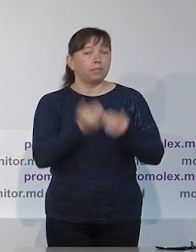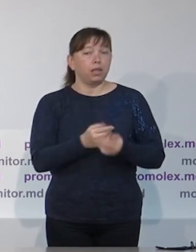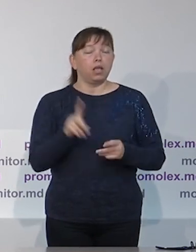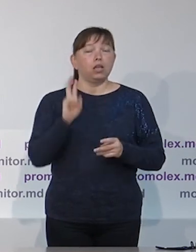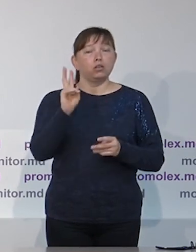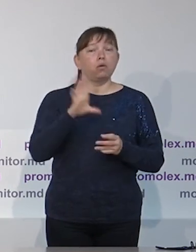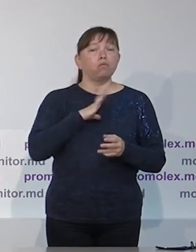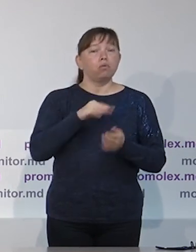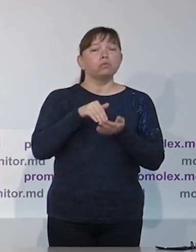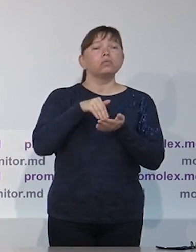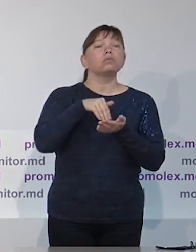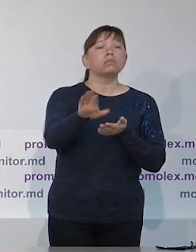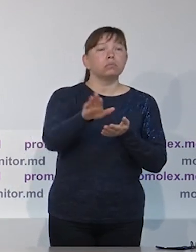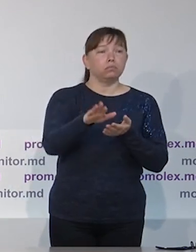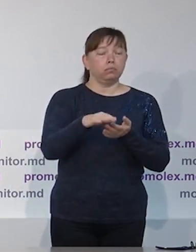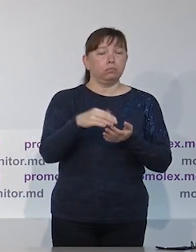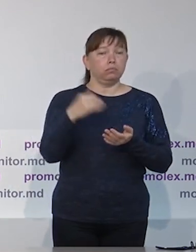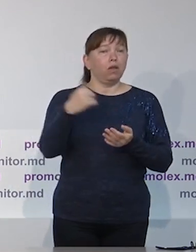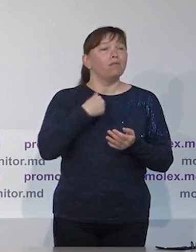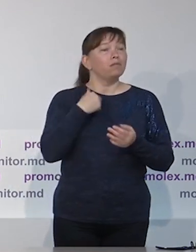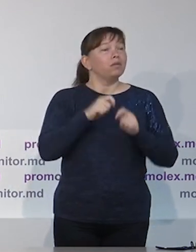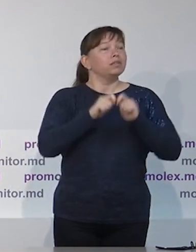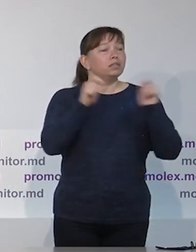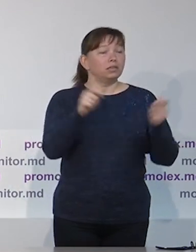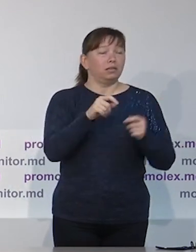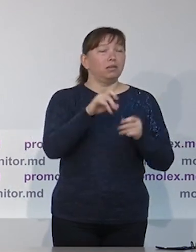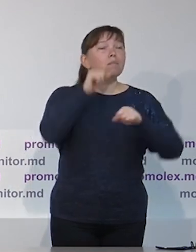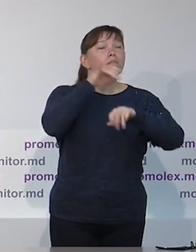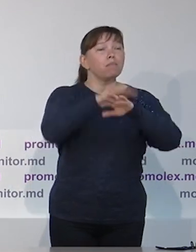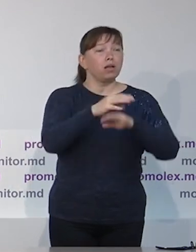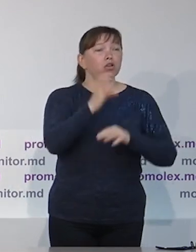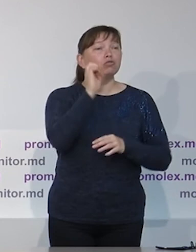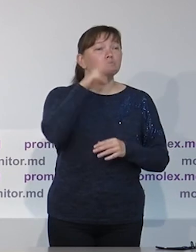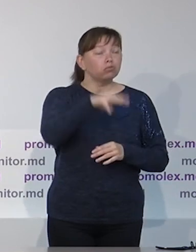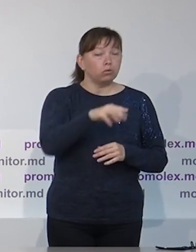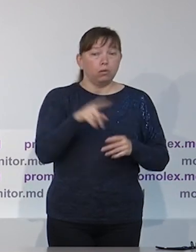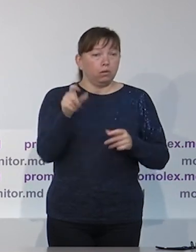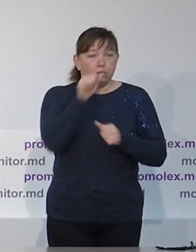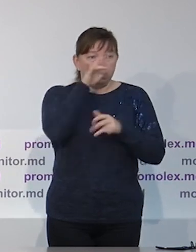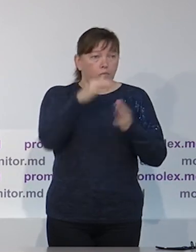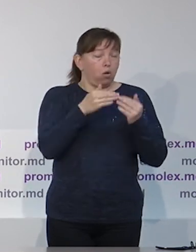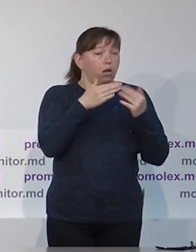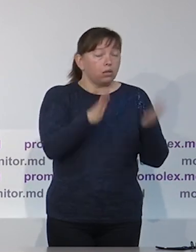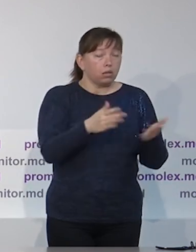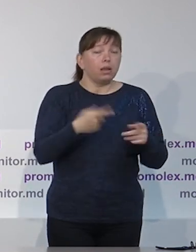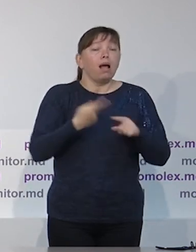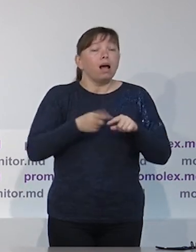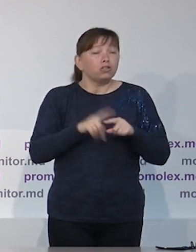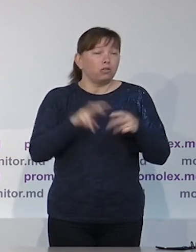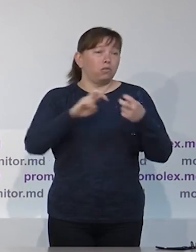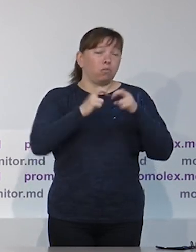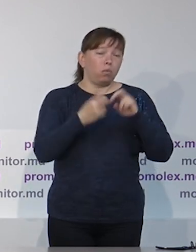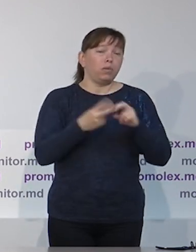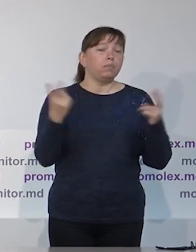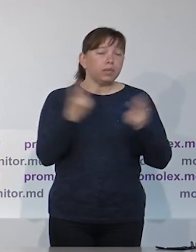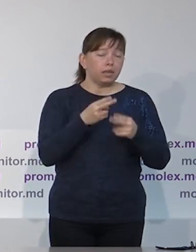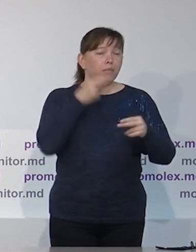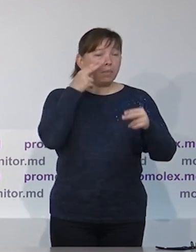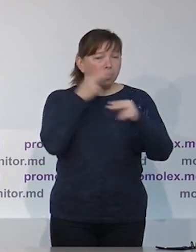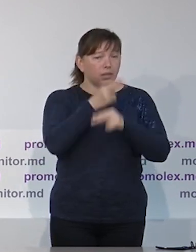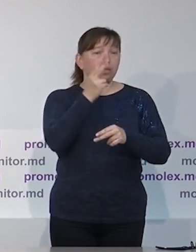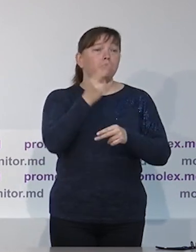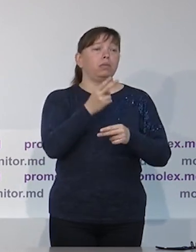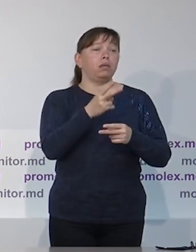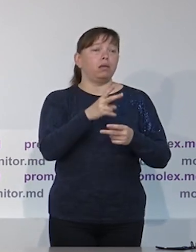агитаторов, ограничения деятельности партии или кандидатов, в числе на участие в выборах. У нас в